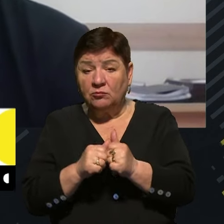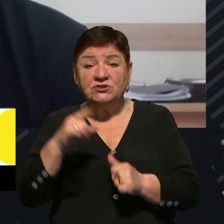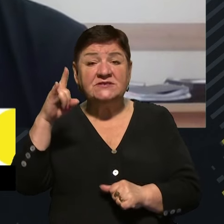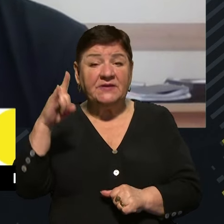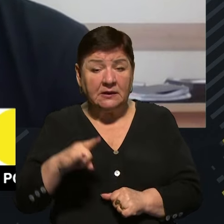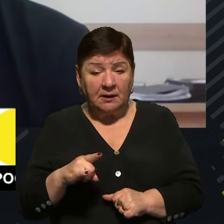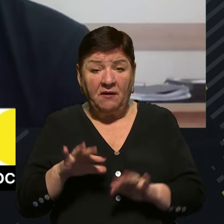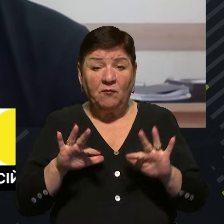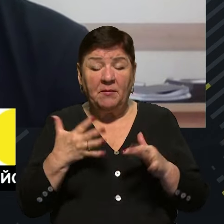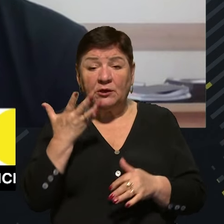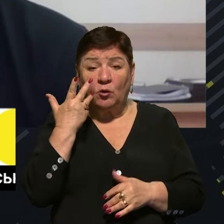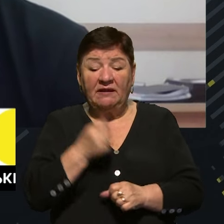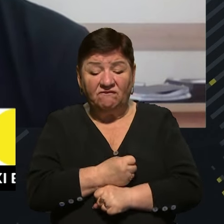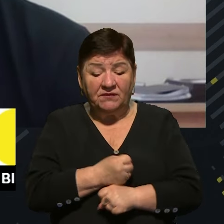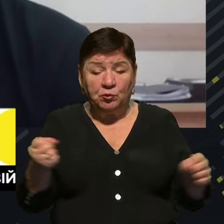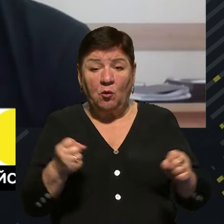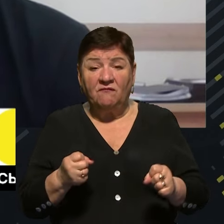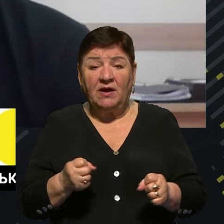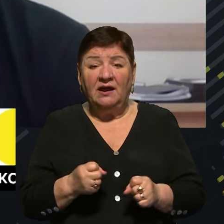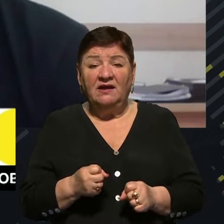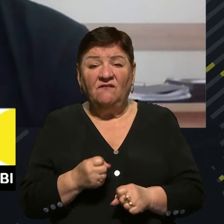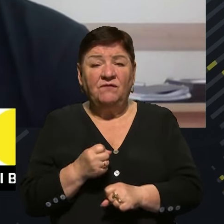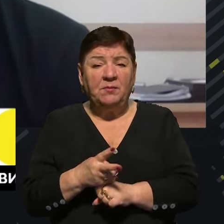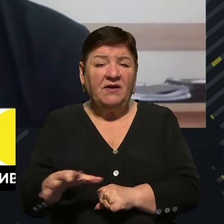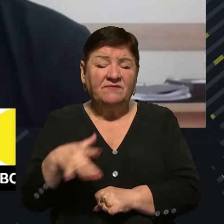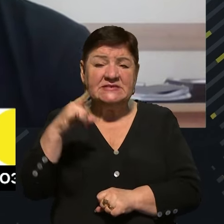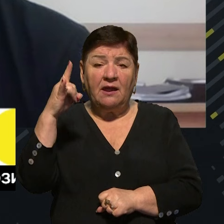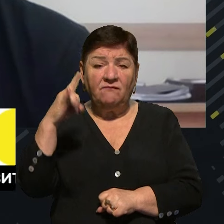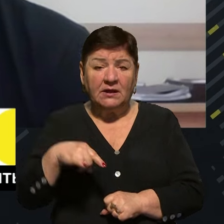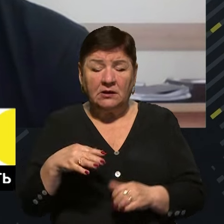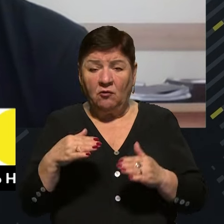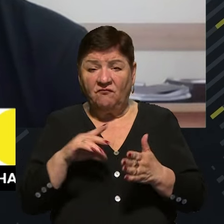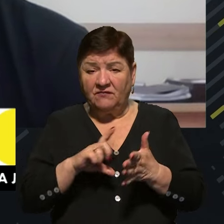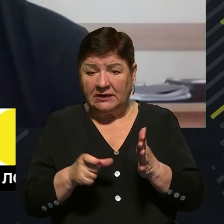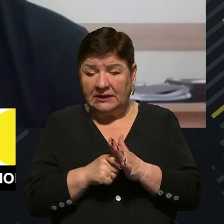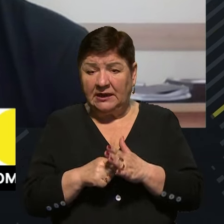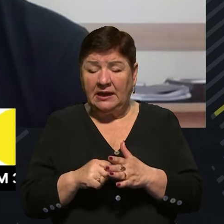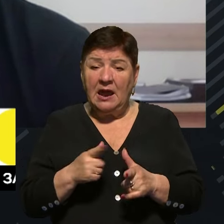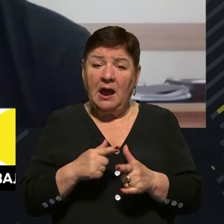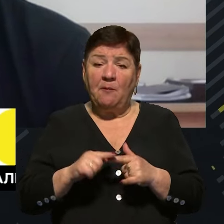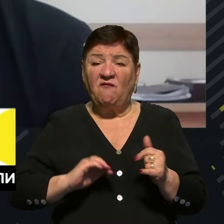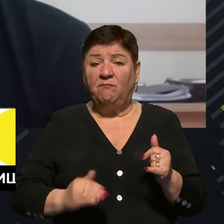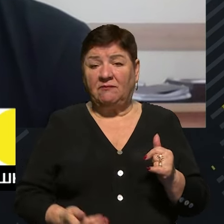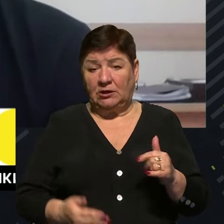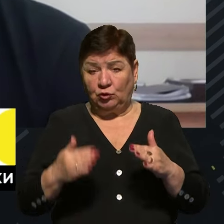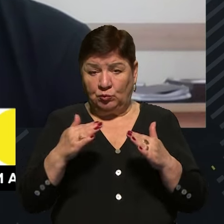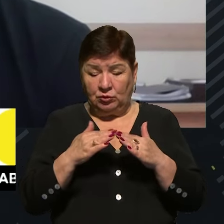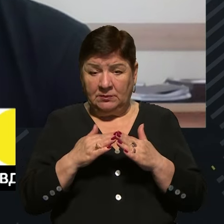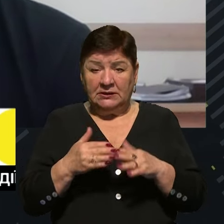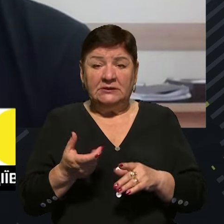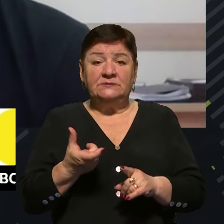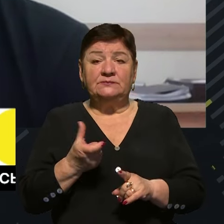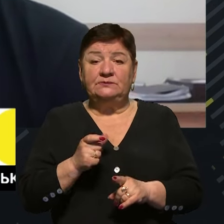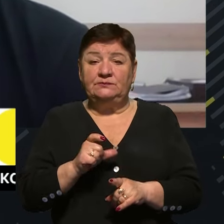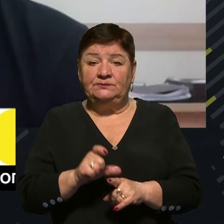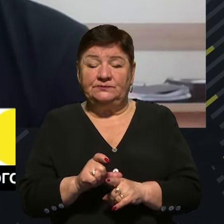в момент, коли вибухова хвиля вибиває всі вікна в будь-то квартирі чи приватному домі. Тобто більшість